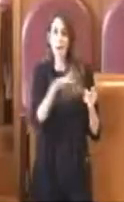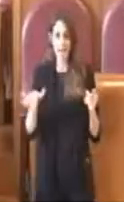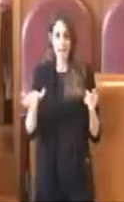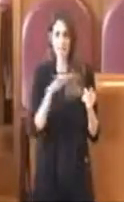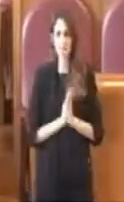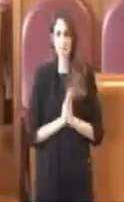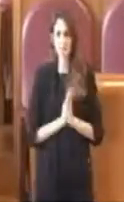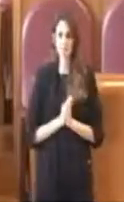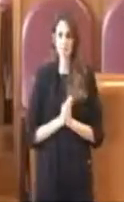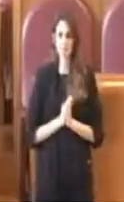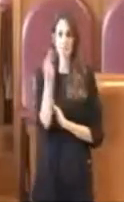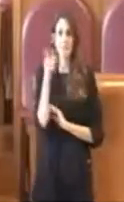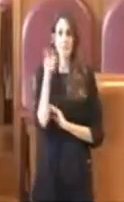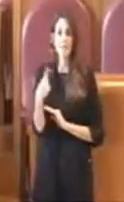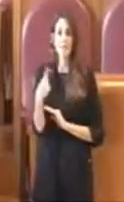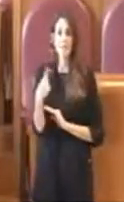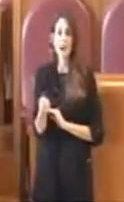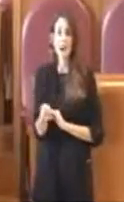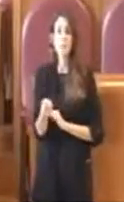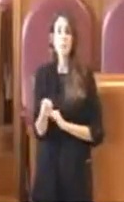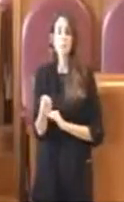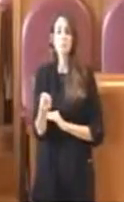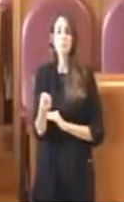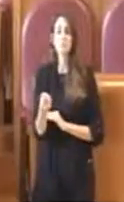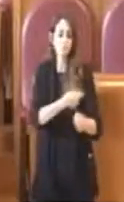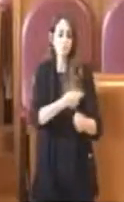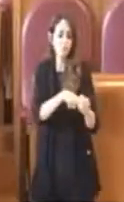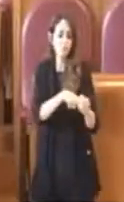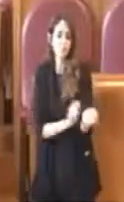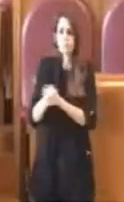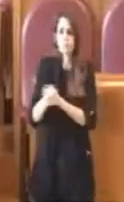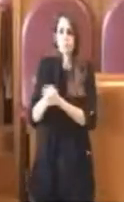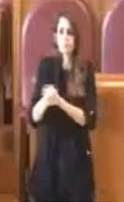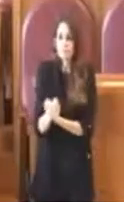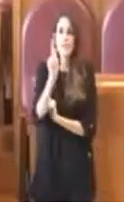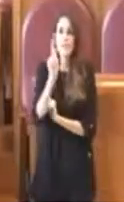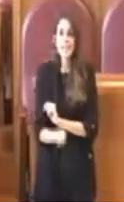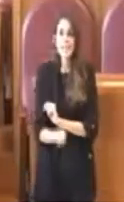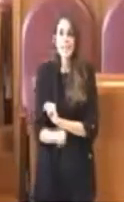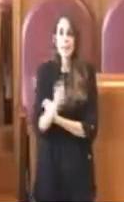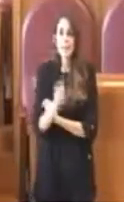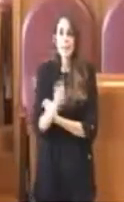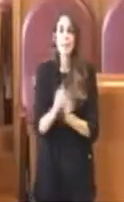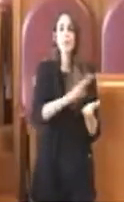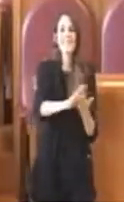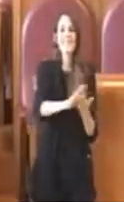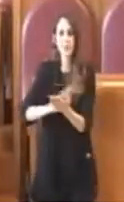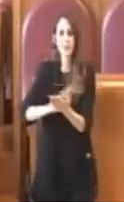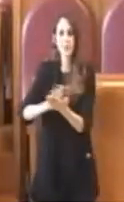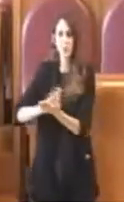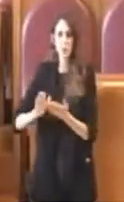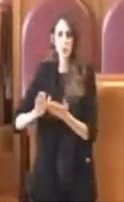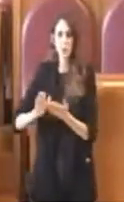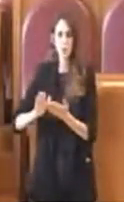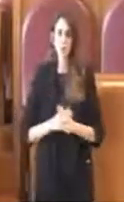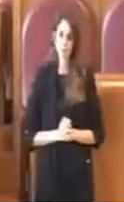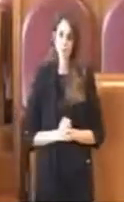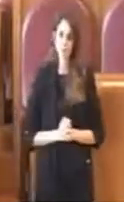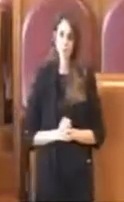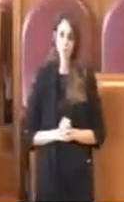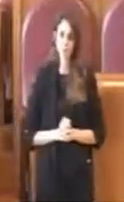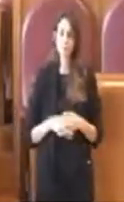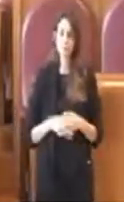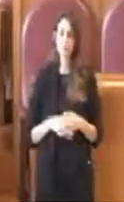chiaramente a fare, nel senso che adesso si partirà per le sanificazioni. Perciò